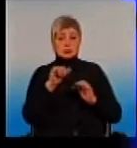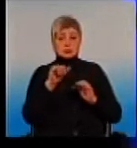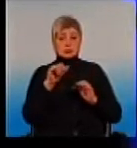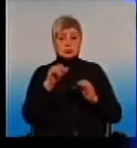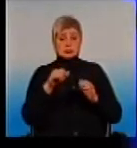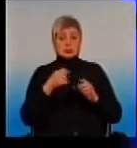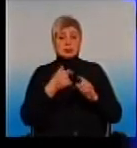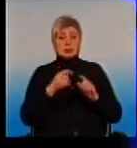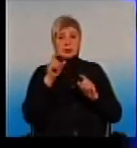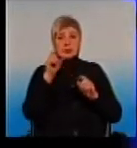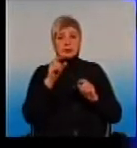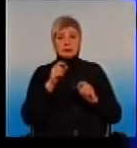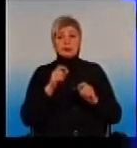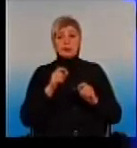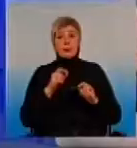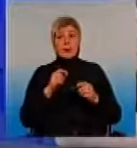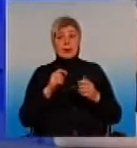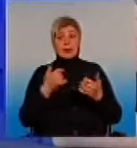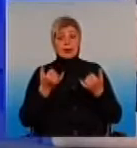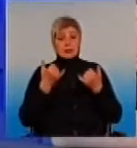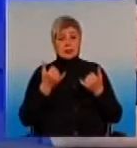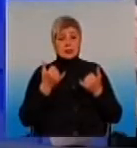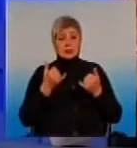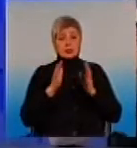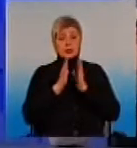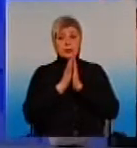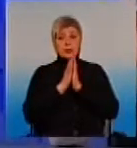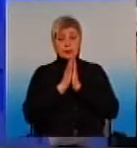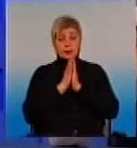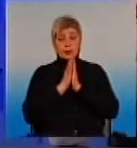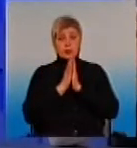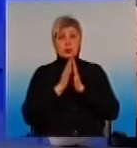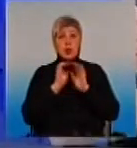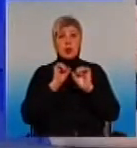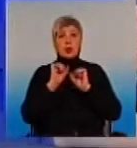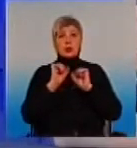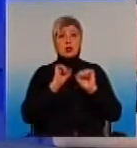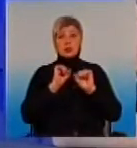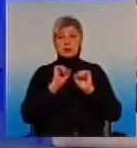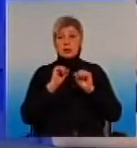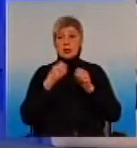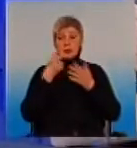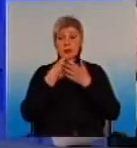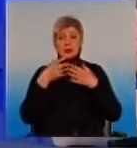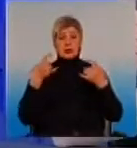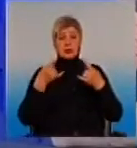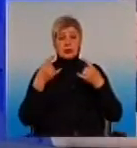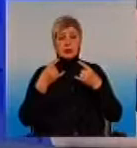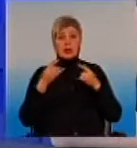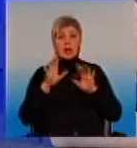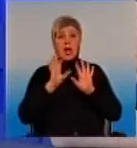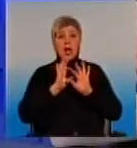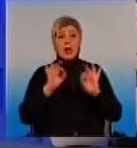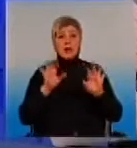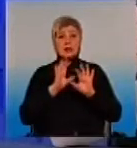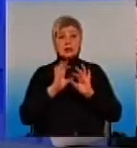который ответственный по этому очереди. А я зараз прошу режиссера вивести на экран, подготовленную инструкцию, и зараз паня Алла